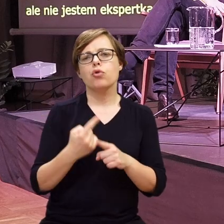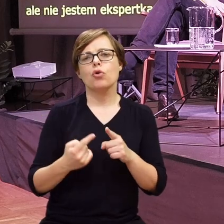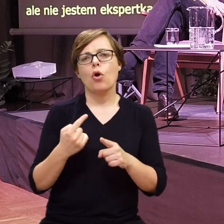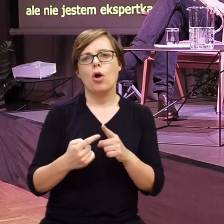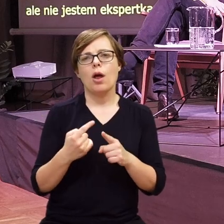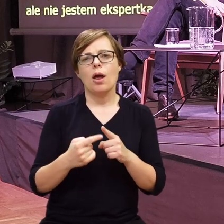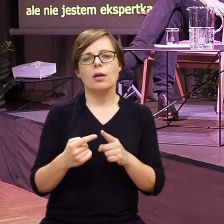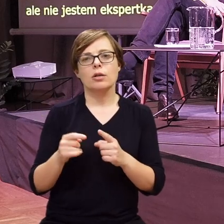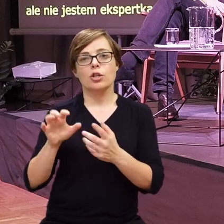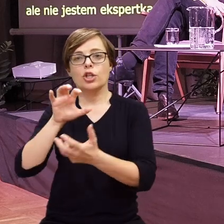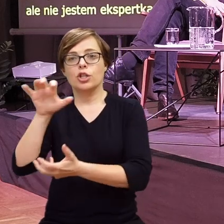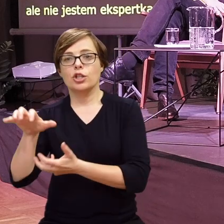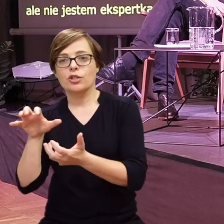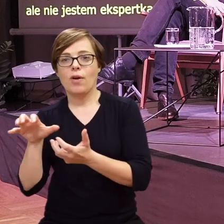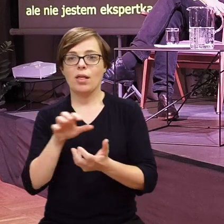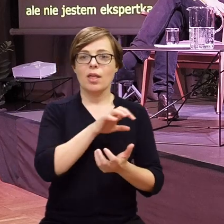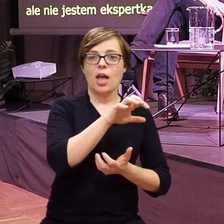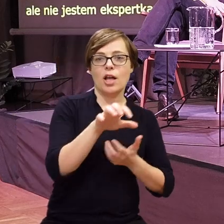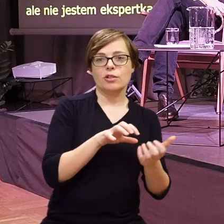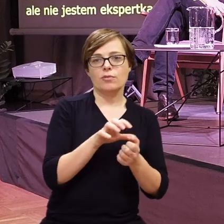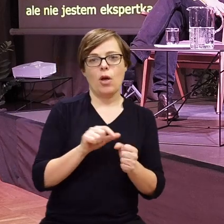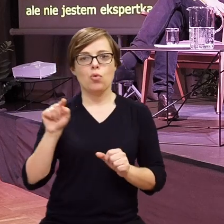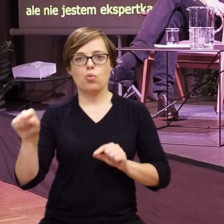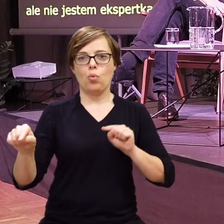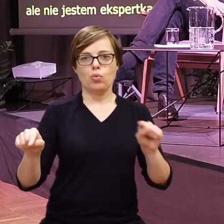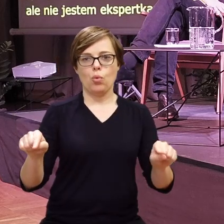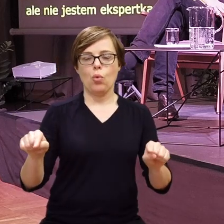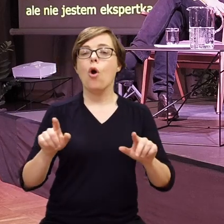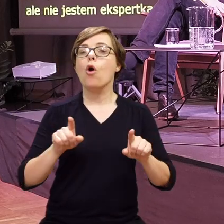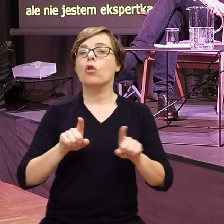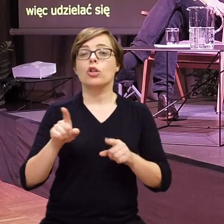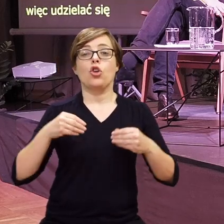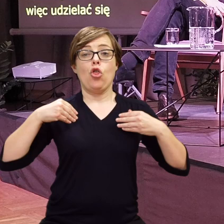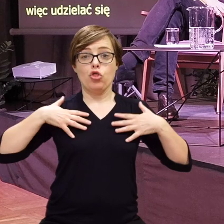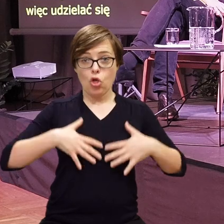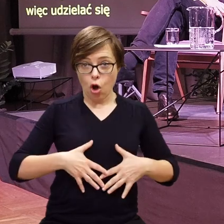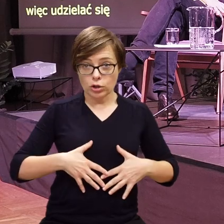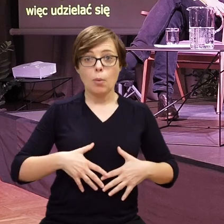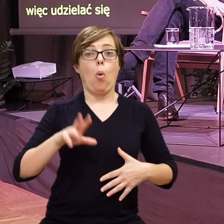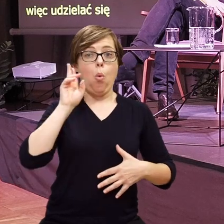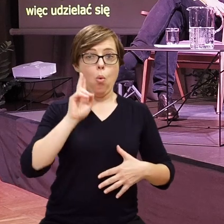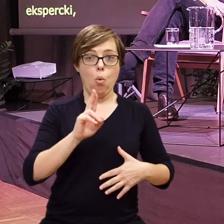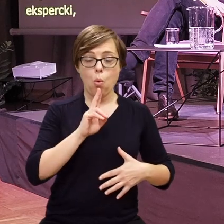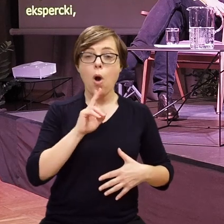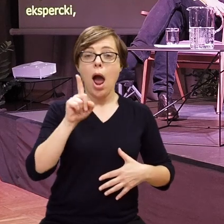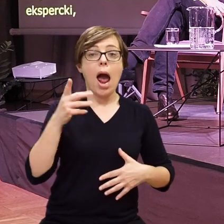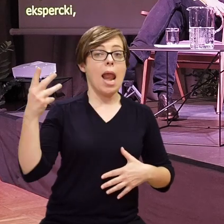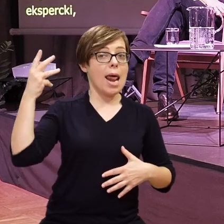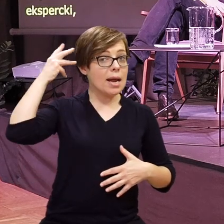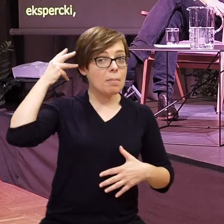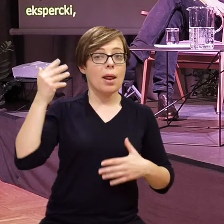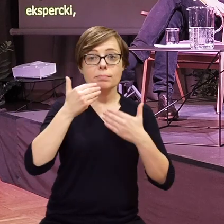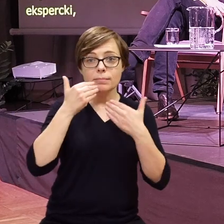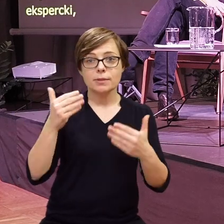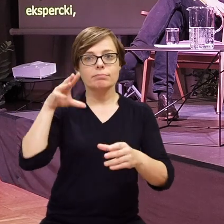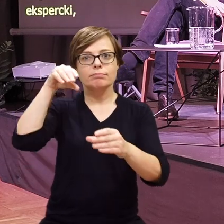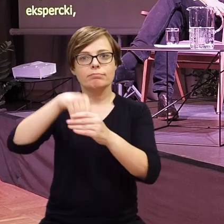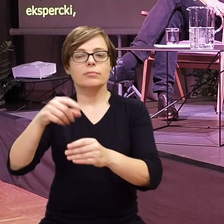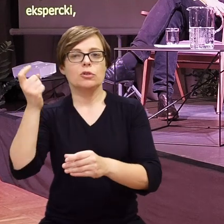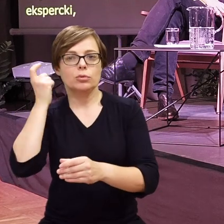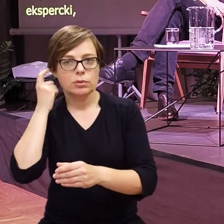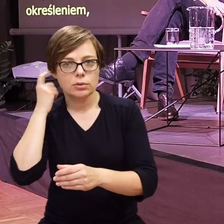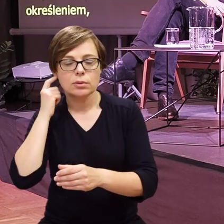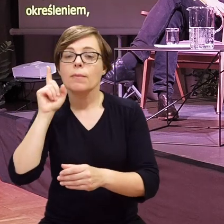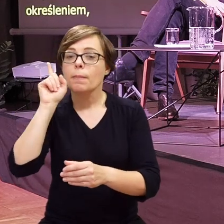trochę w jednym świecie, a trochę w drugim, że tożsamościowo czuje się głuche, ale mając implant też funkcjonuje wśród słyszących.